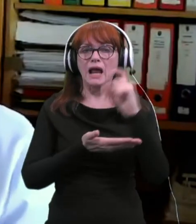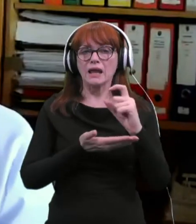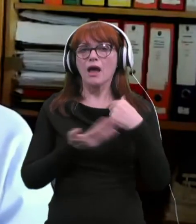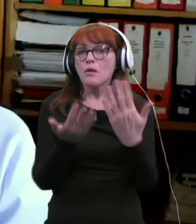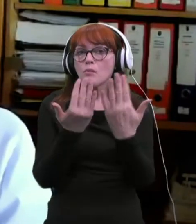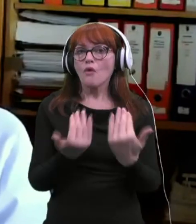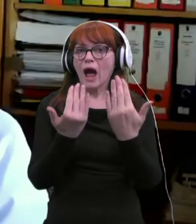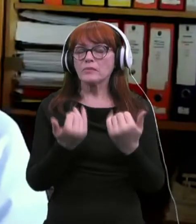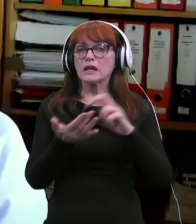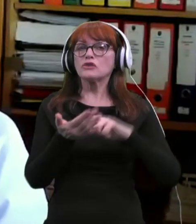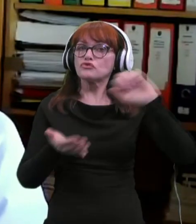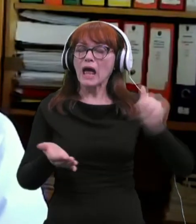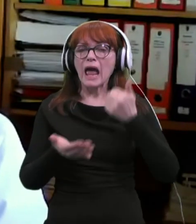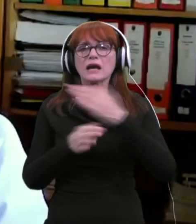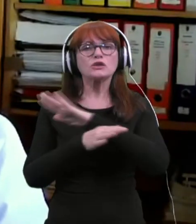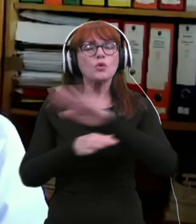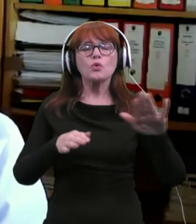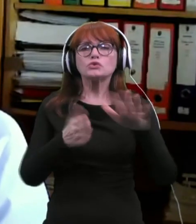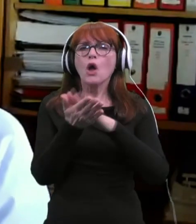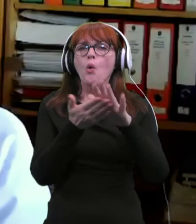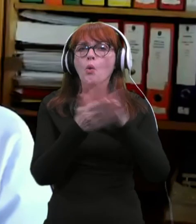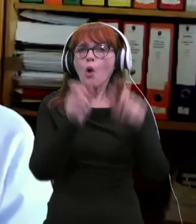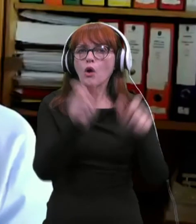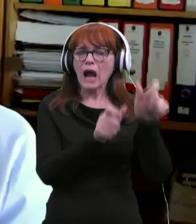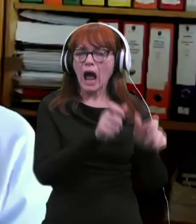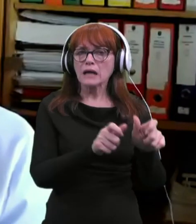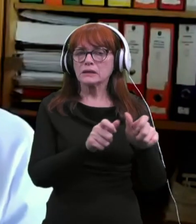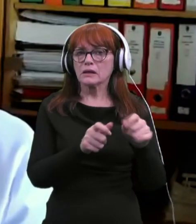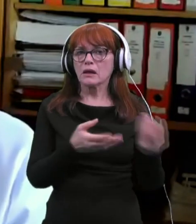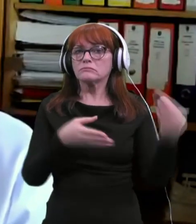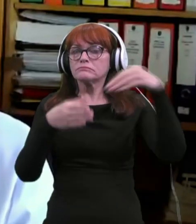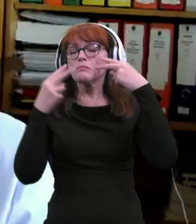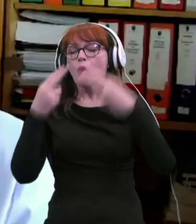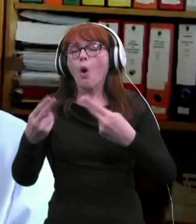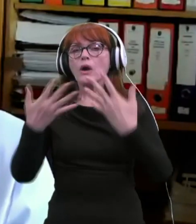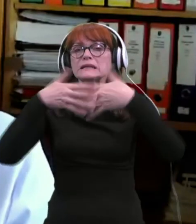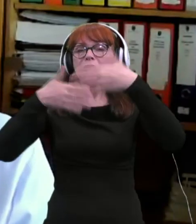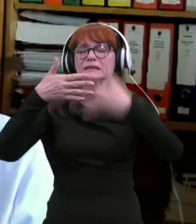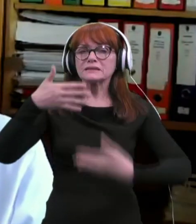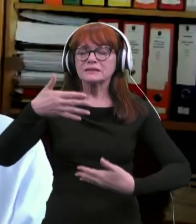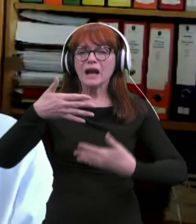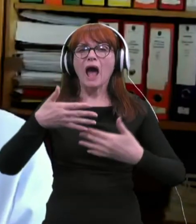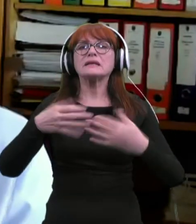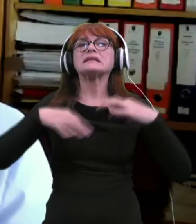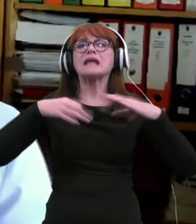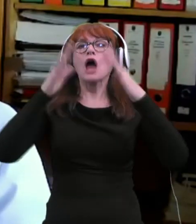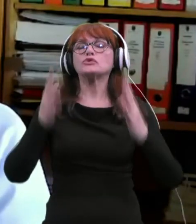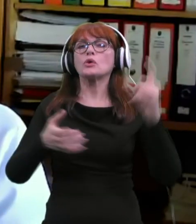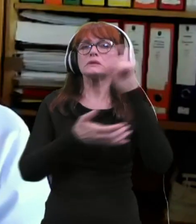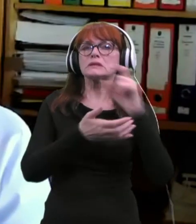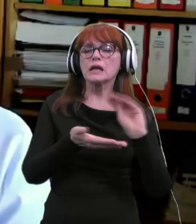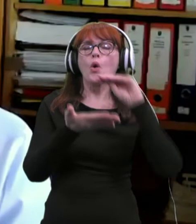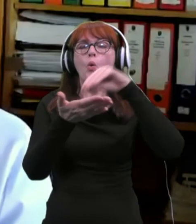povabila še enkrat vse uporabnike, da stopijo na našo spetno stran zdravstvenega doma celje, se